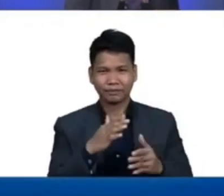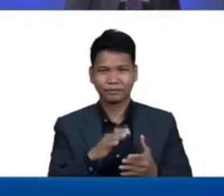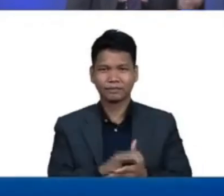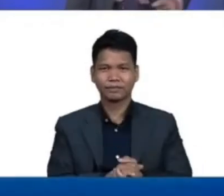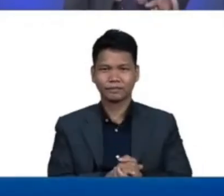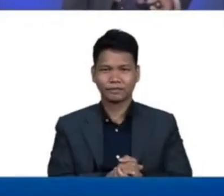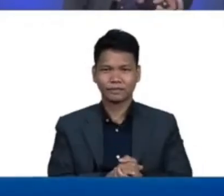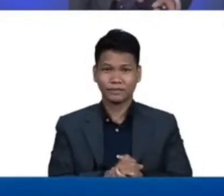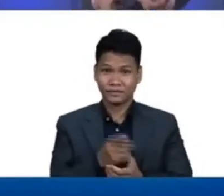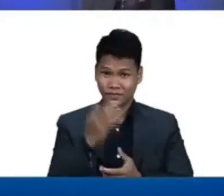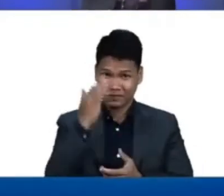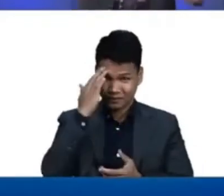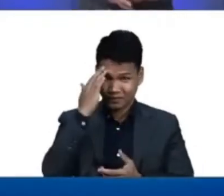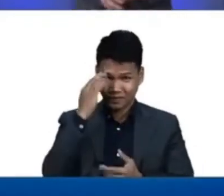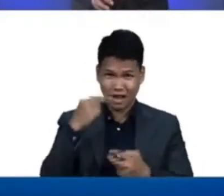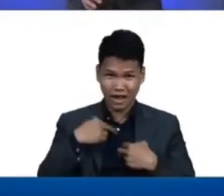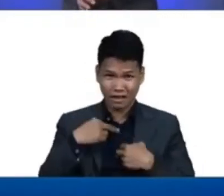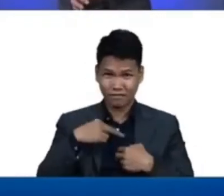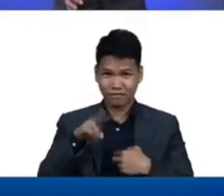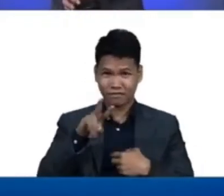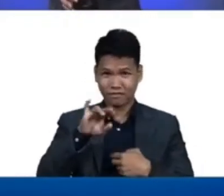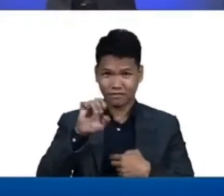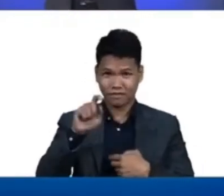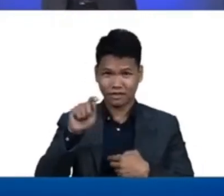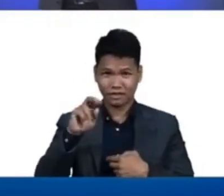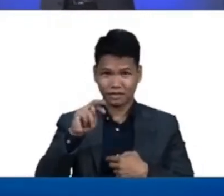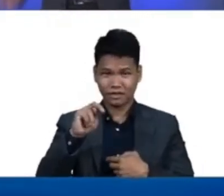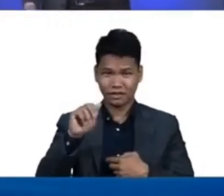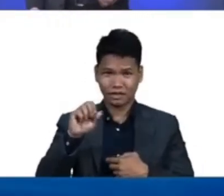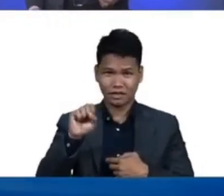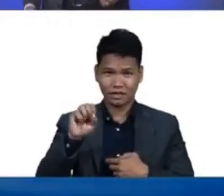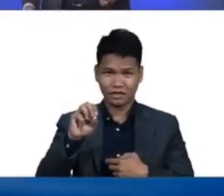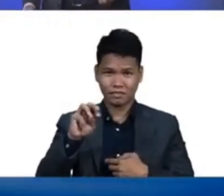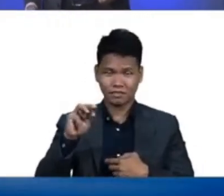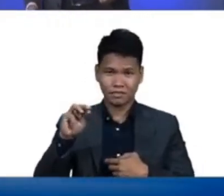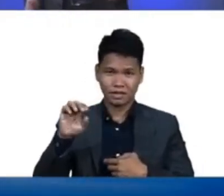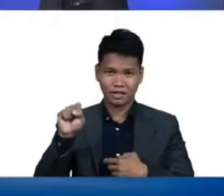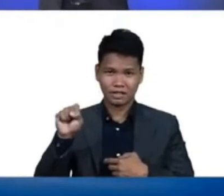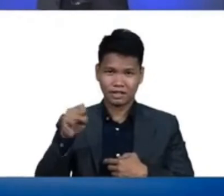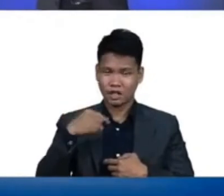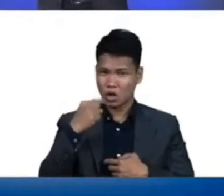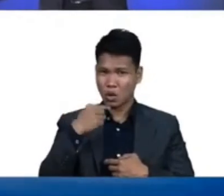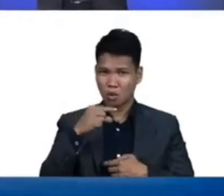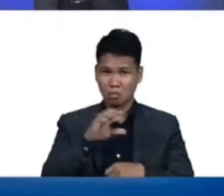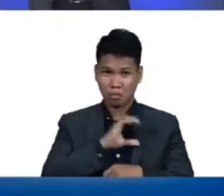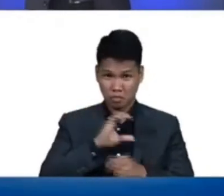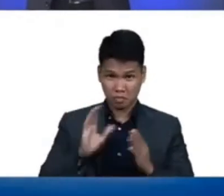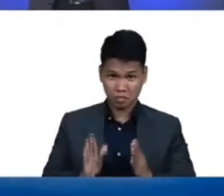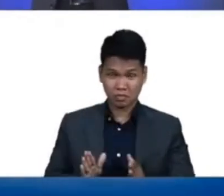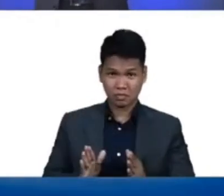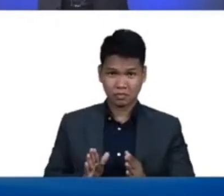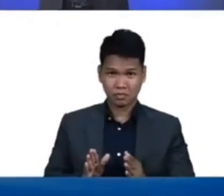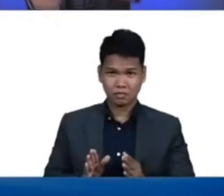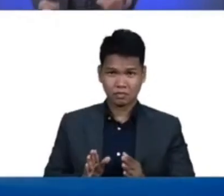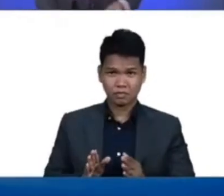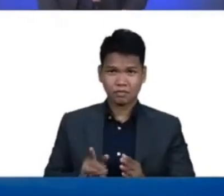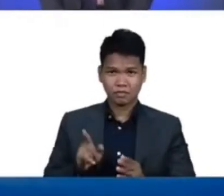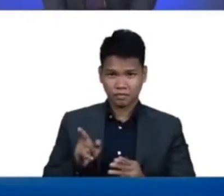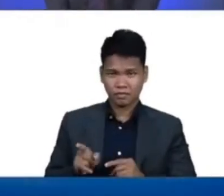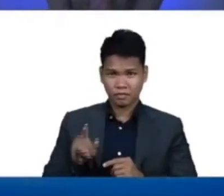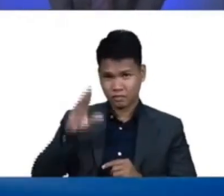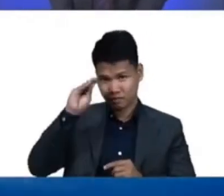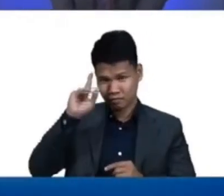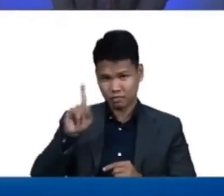kwento ng isang Vietnamese na isang Christian pero nung pumasok yung tinatawag natin